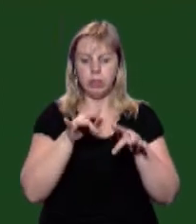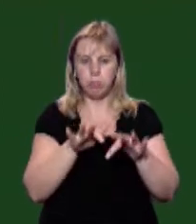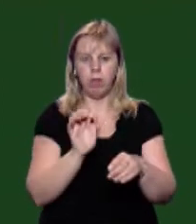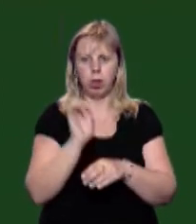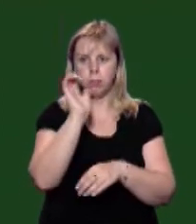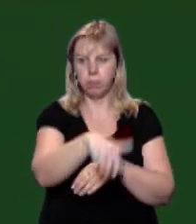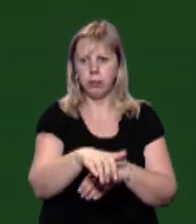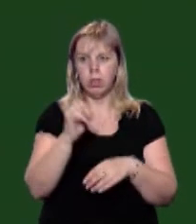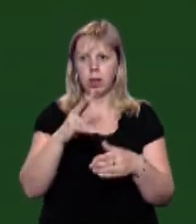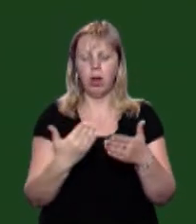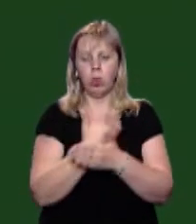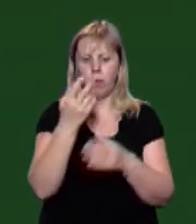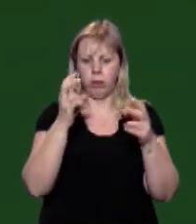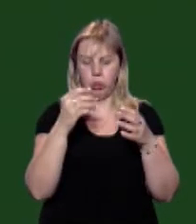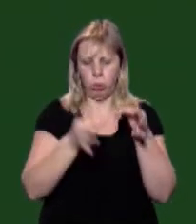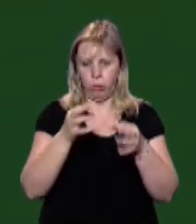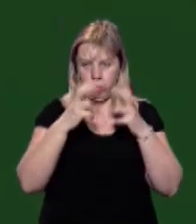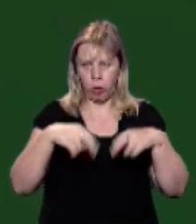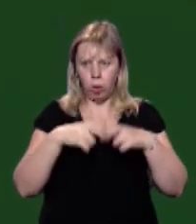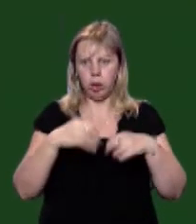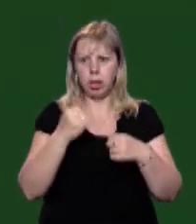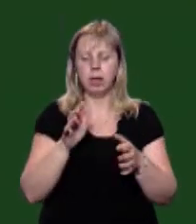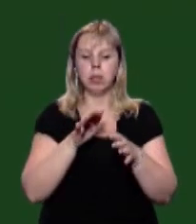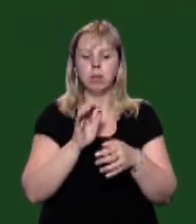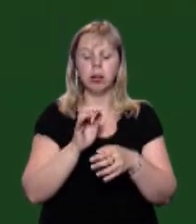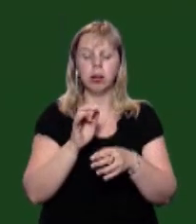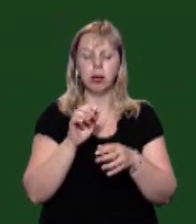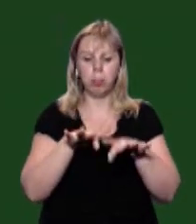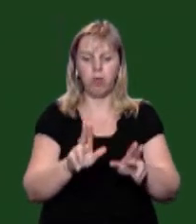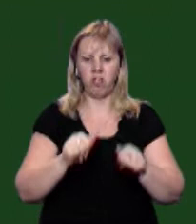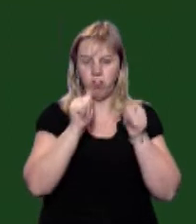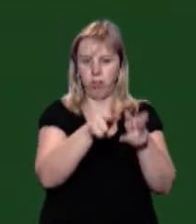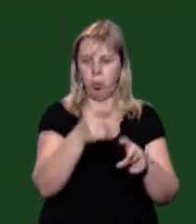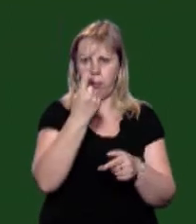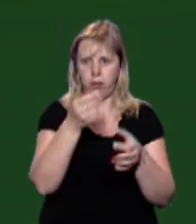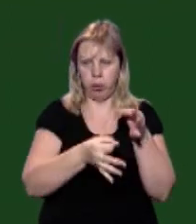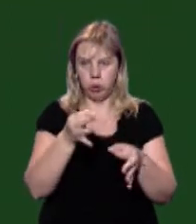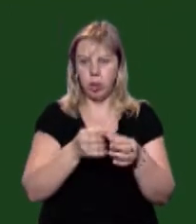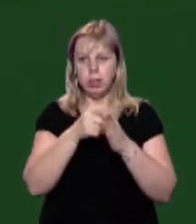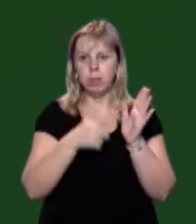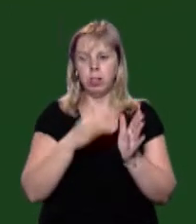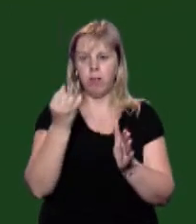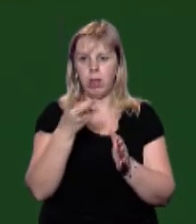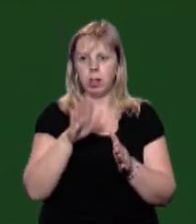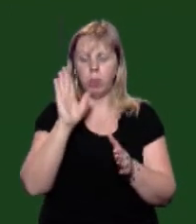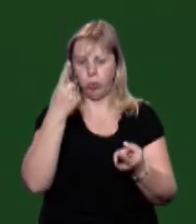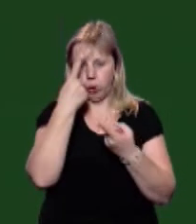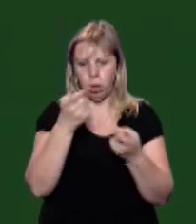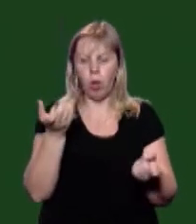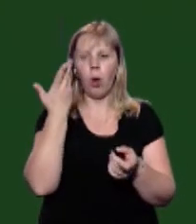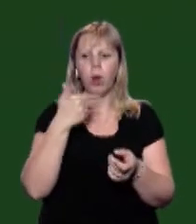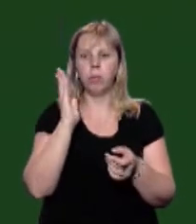призначена новий судовий роздак, і справу повернути у суд першої інстанції. 17 вересня буде проголошено